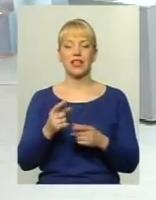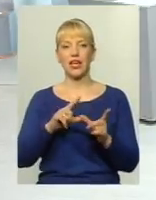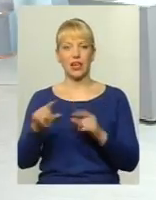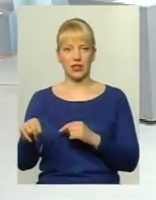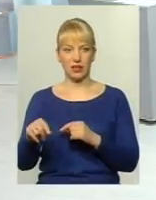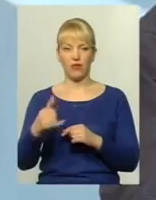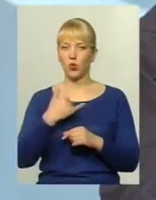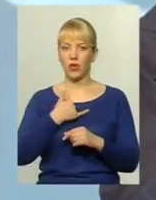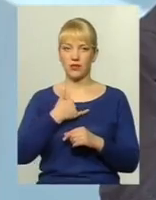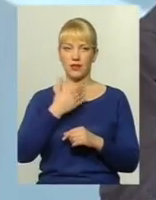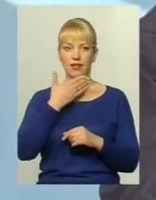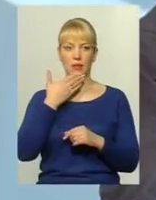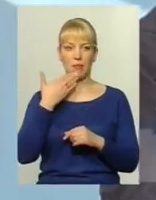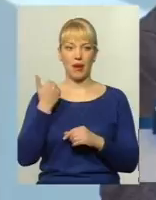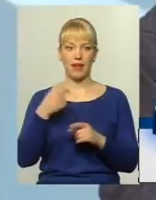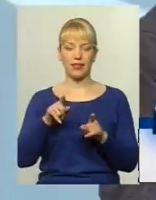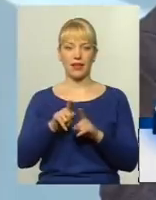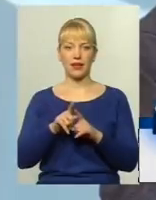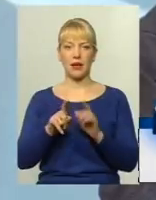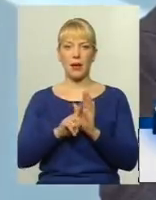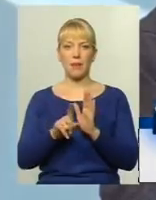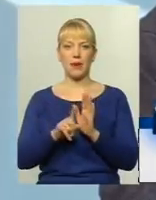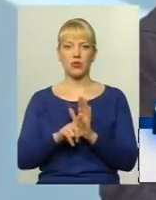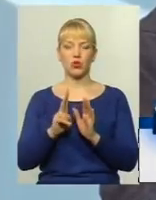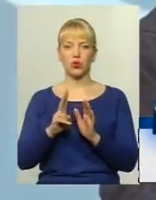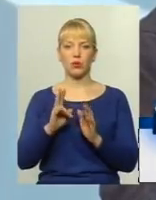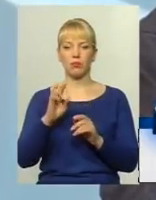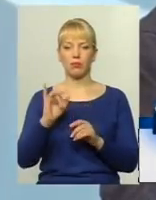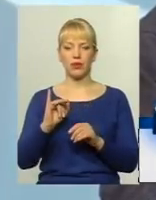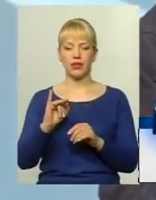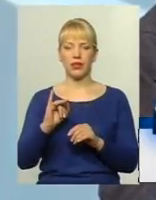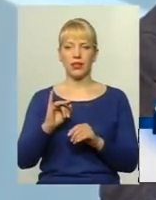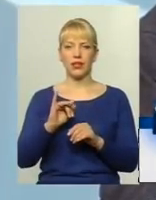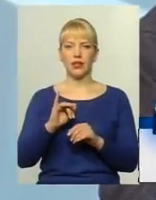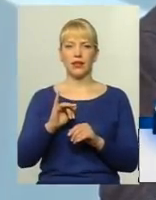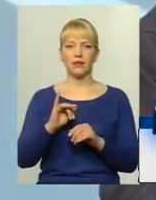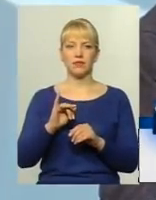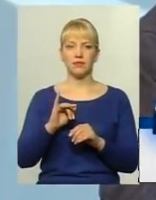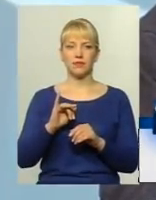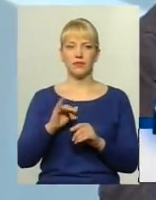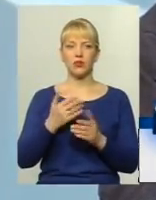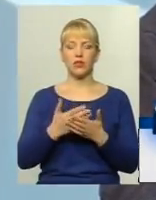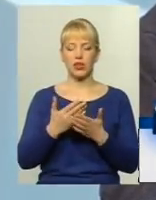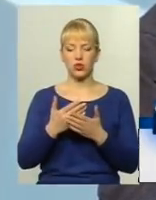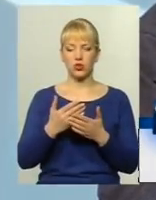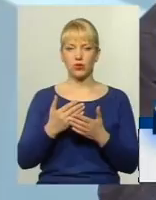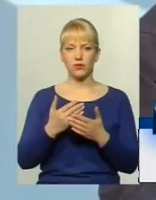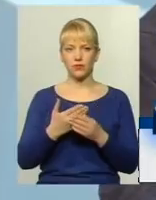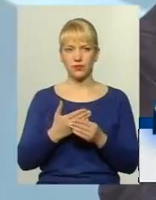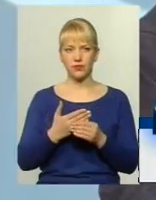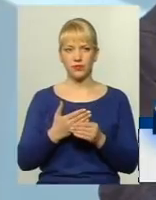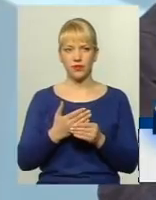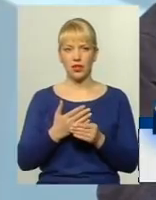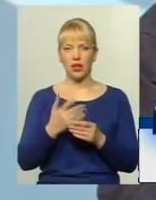немає таких маршрутів, які не пересікалися один з одного, або кудись не їхав, якщо невеликий маршрут, таксі, невеликий